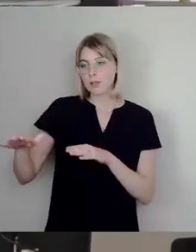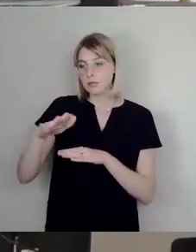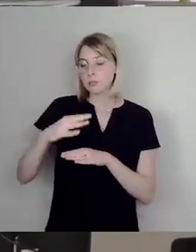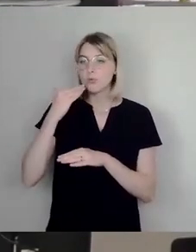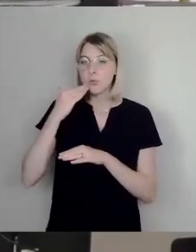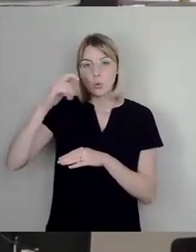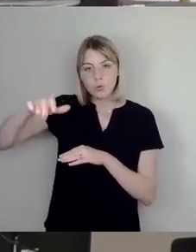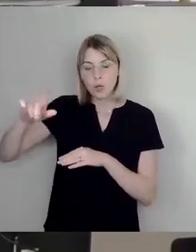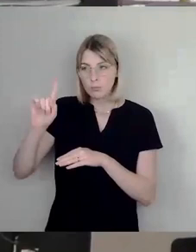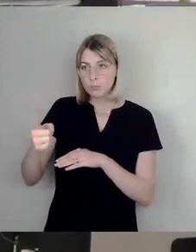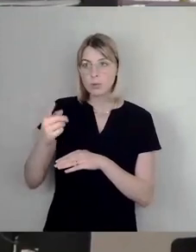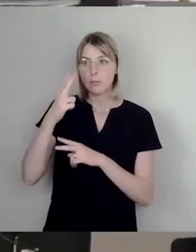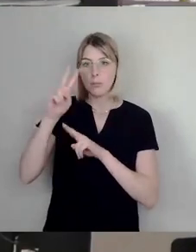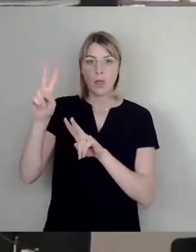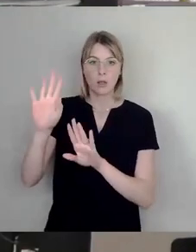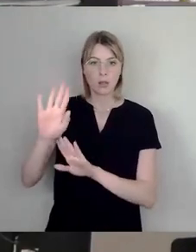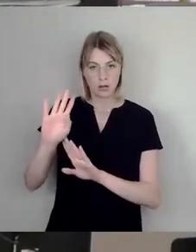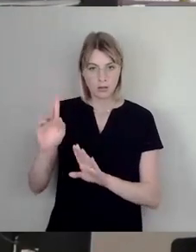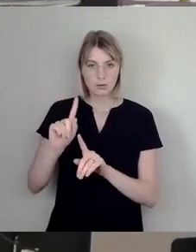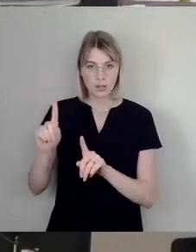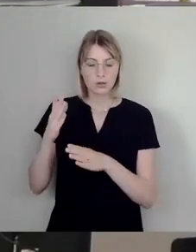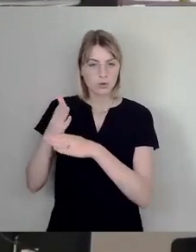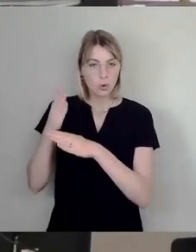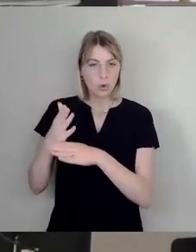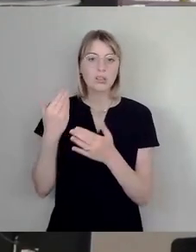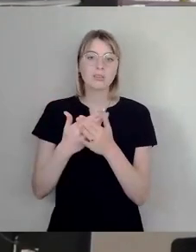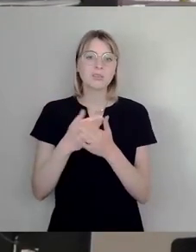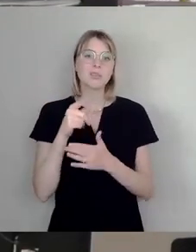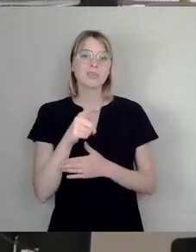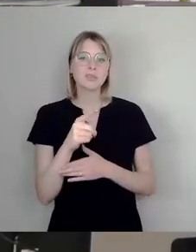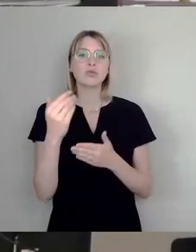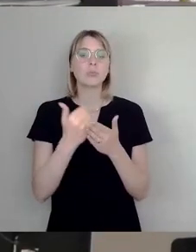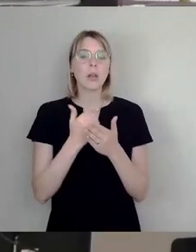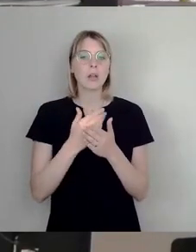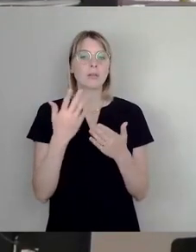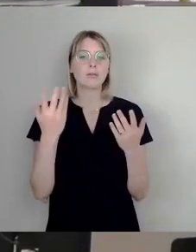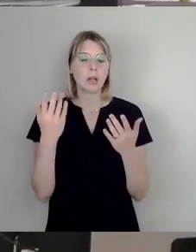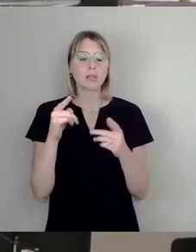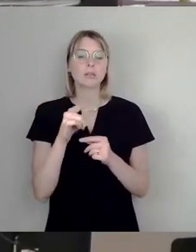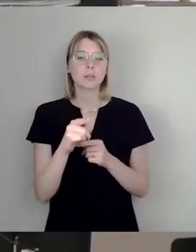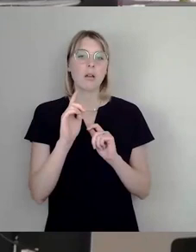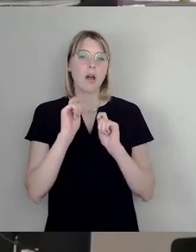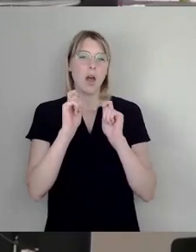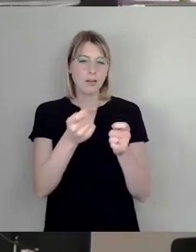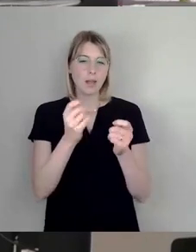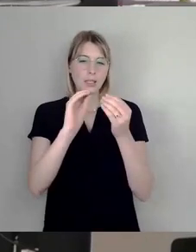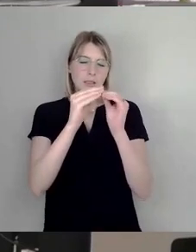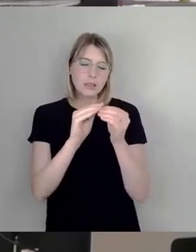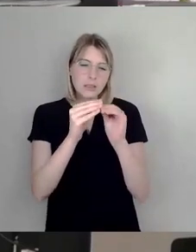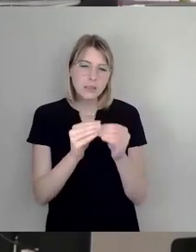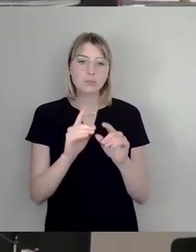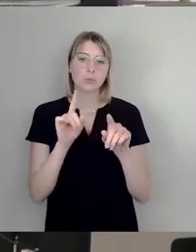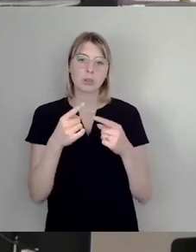in Rücksicht nehmen und sparen damit dann diese schon bekannten auch sehr aufwändigen Beantragungs und Genehmigungsverfahren.